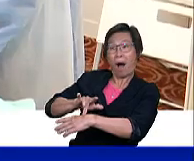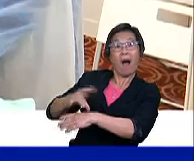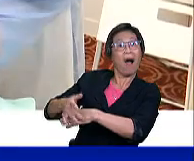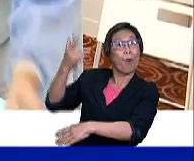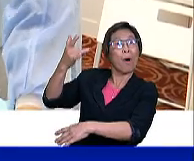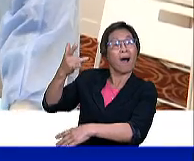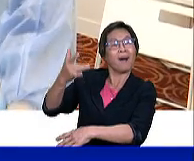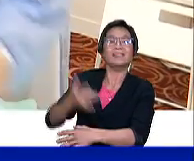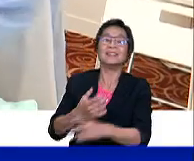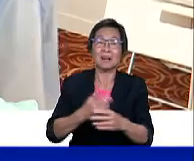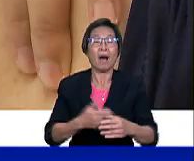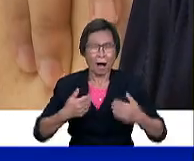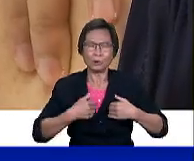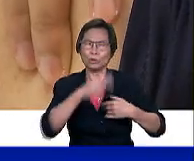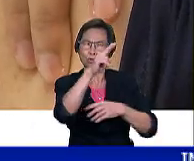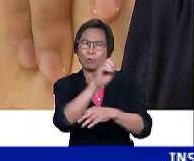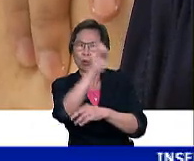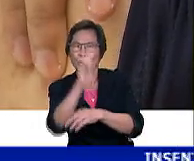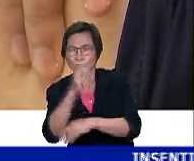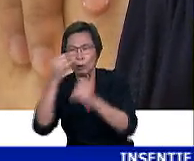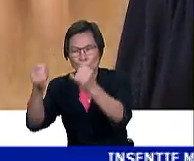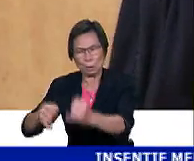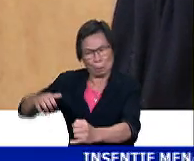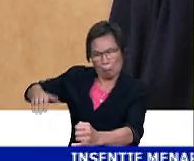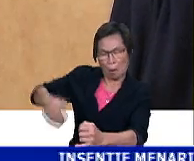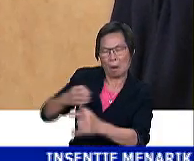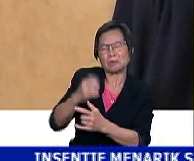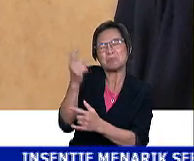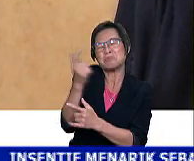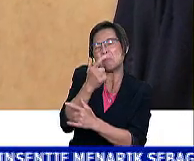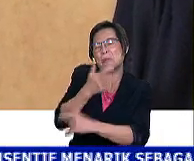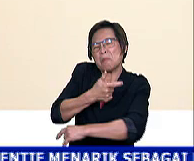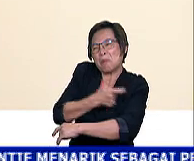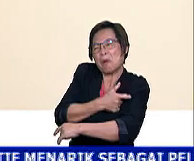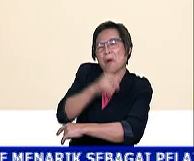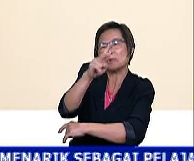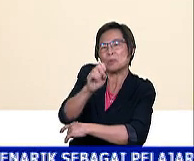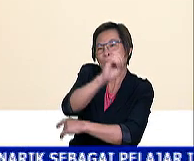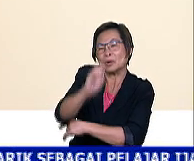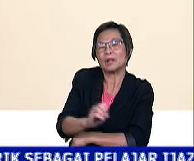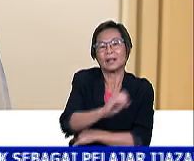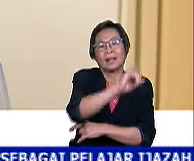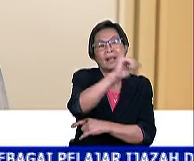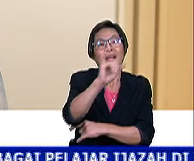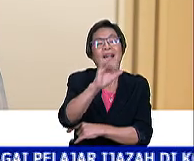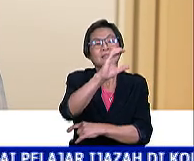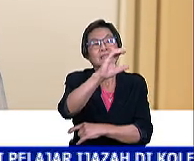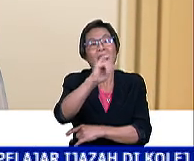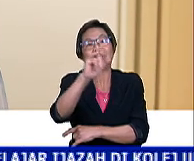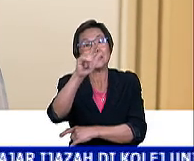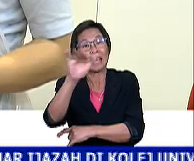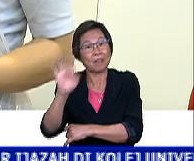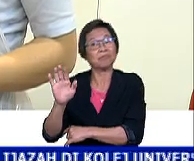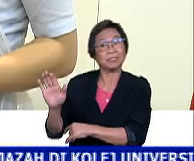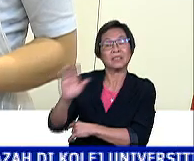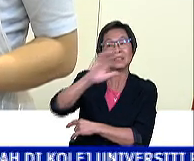jangkaan. Masih berbaki 20% individu yang belum ataungkan di vaksin, kini Jawatan Kuasa Khas Jaminan Akses Bekalong Vaksin